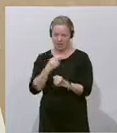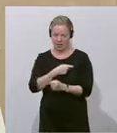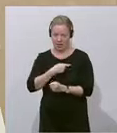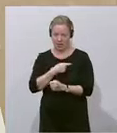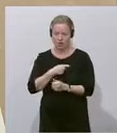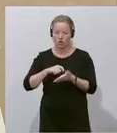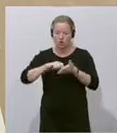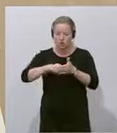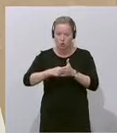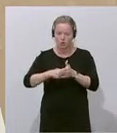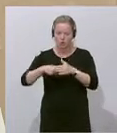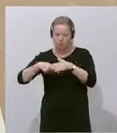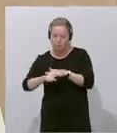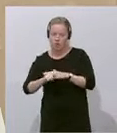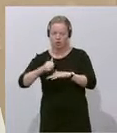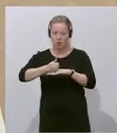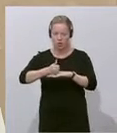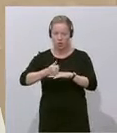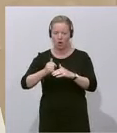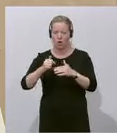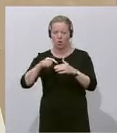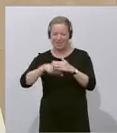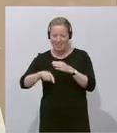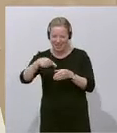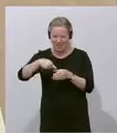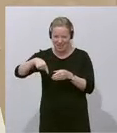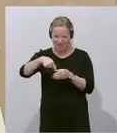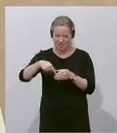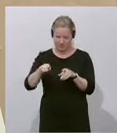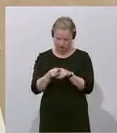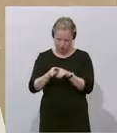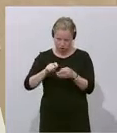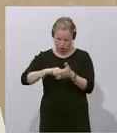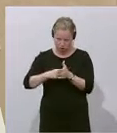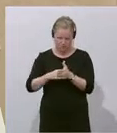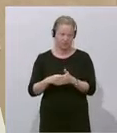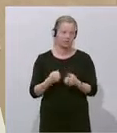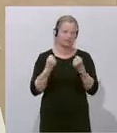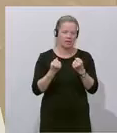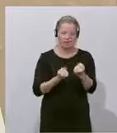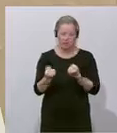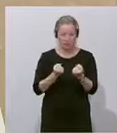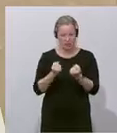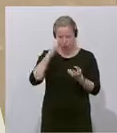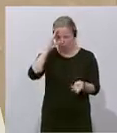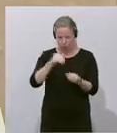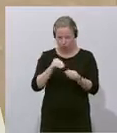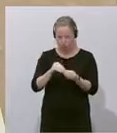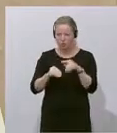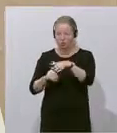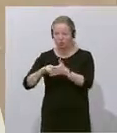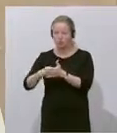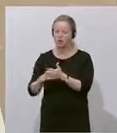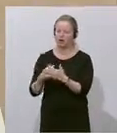Server und zum Internet, die übrigens dieselben sind, was sicherheitspolitisch völlig absurd ist, irgendwo rumkugeln lässt.